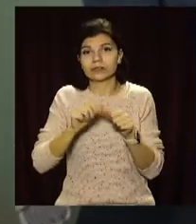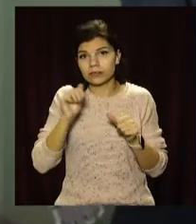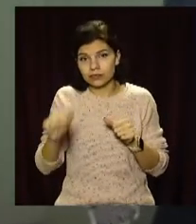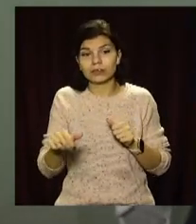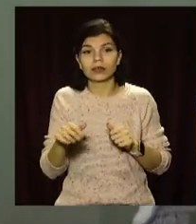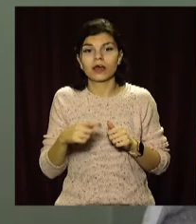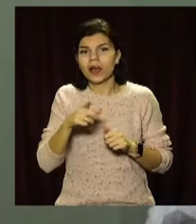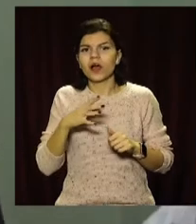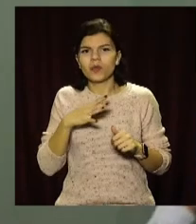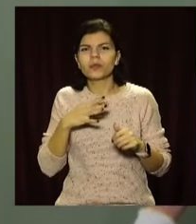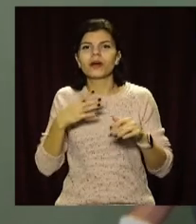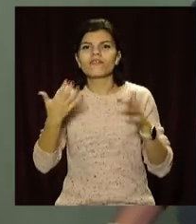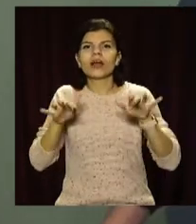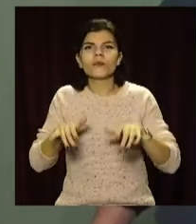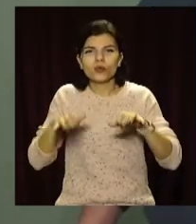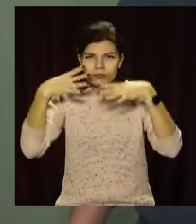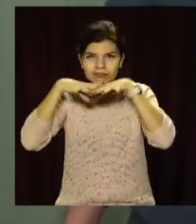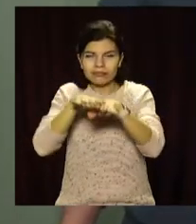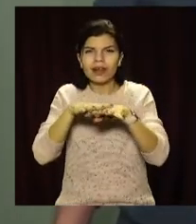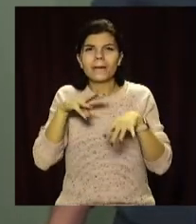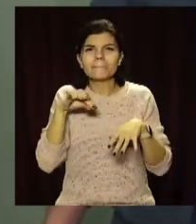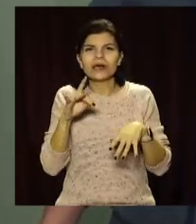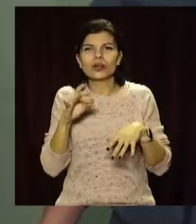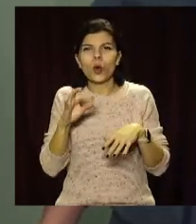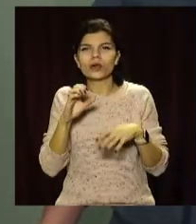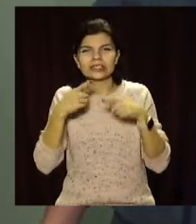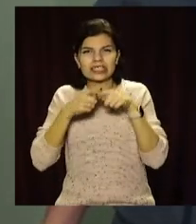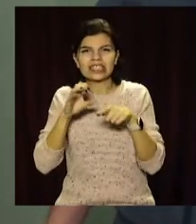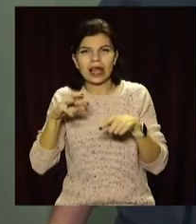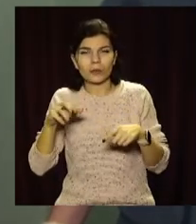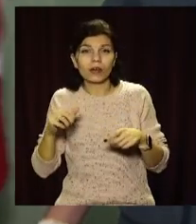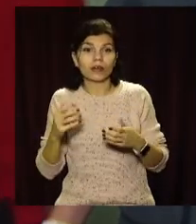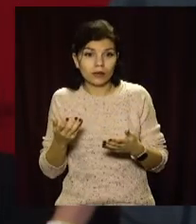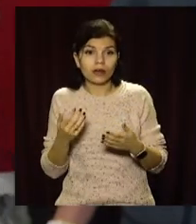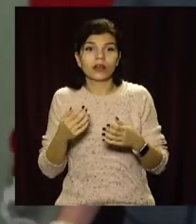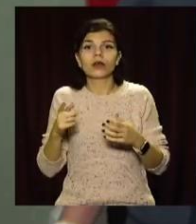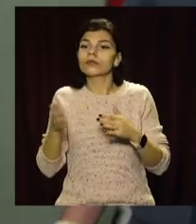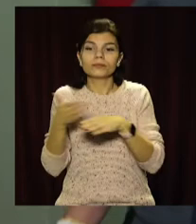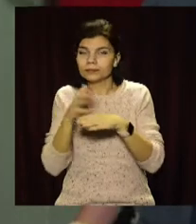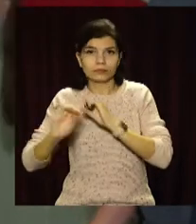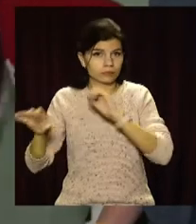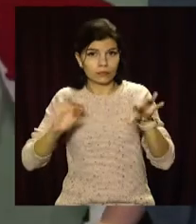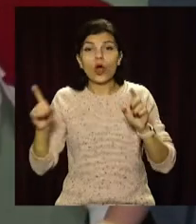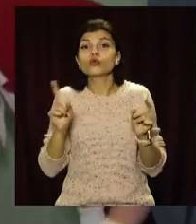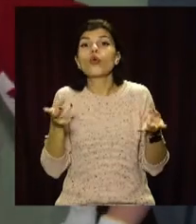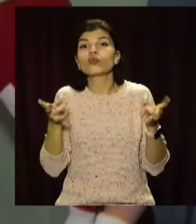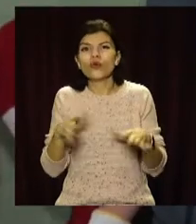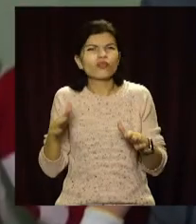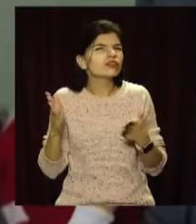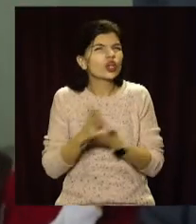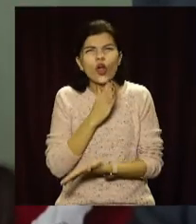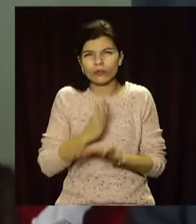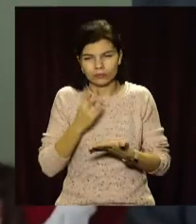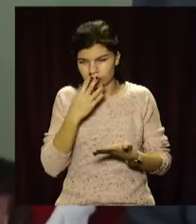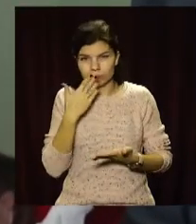були мікросхеми, але їх віддільно вже внесли. Віддільно телефонні трубки теж внесли. І ось все, що залишається, вже зовсім мусор